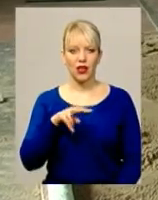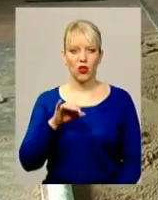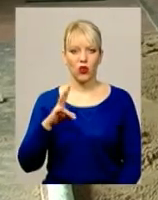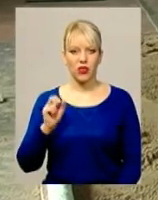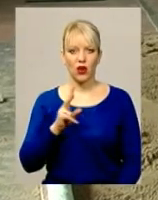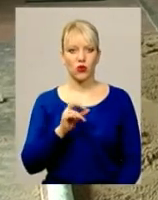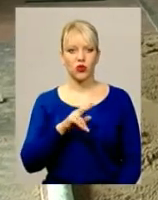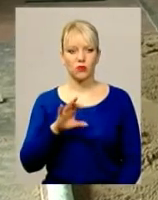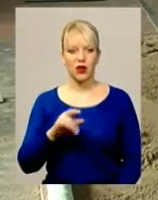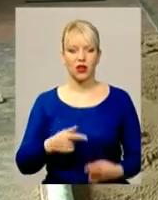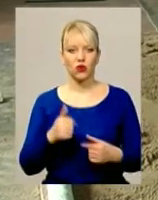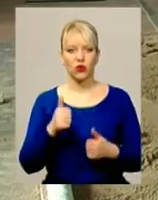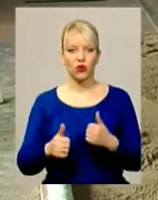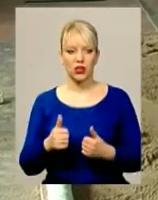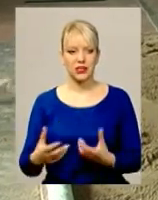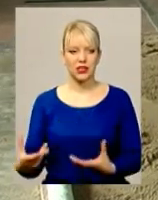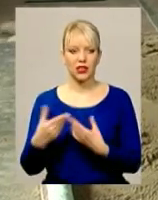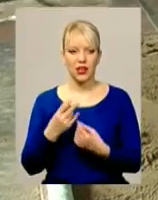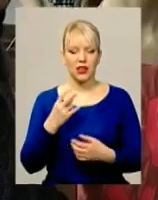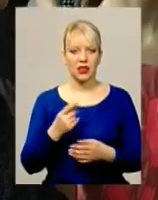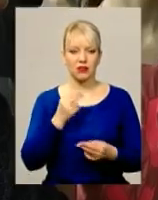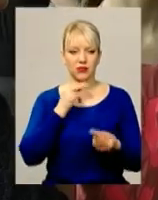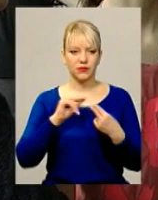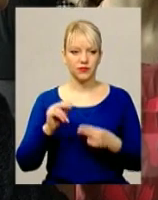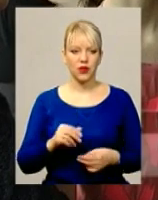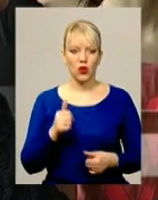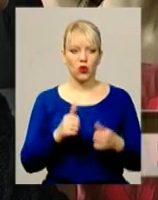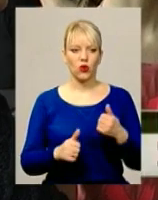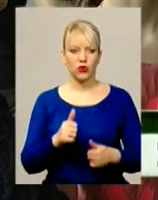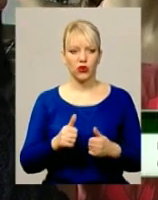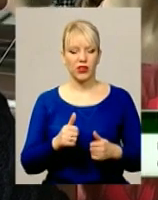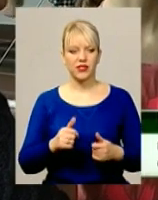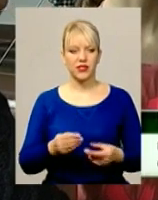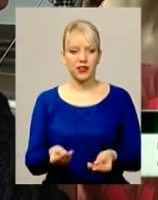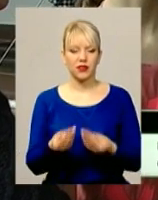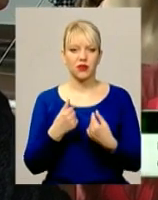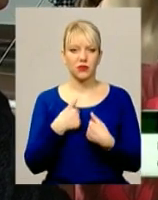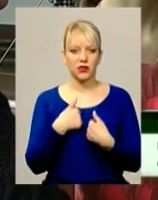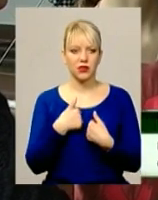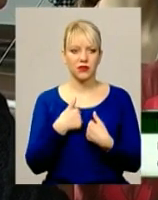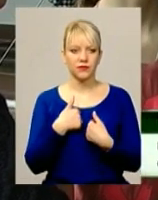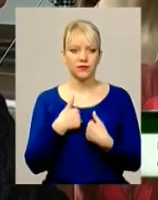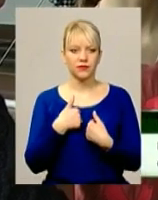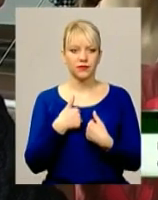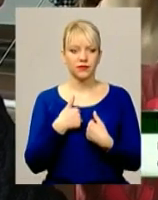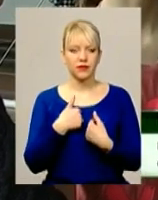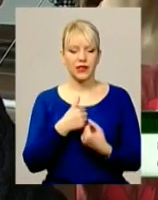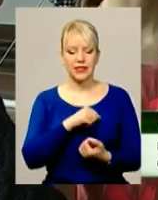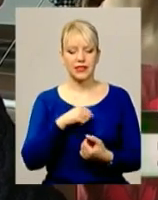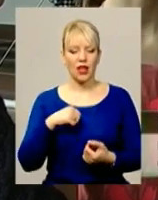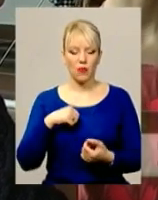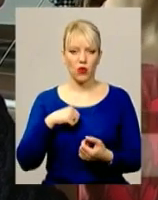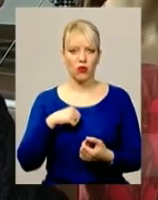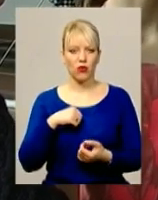із городка конкуренція надихає до звершень, запевняє дівчина. Конкуренція збільшує мою, не самооцінку,